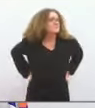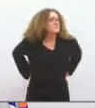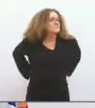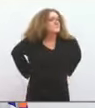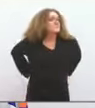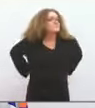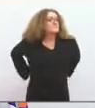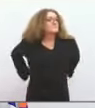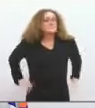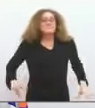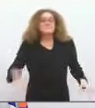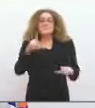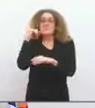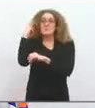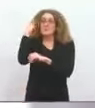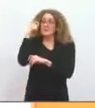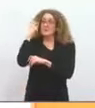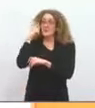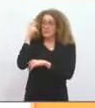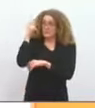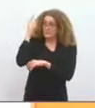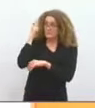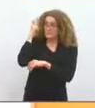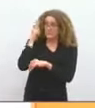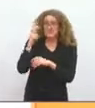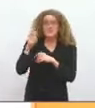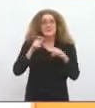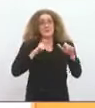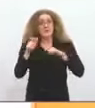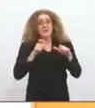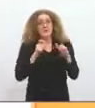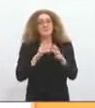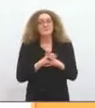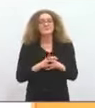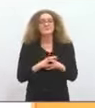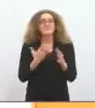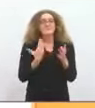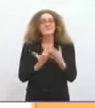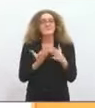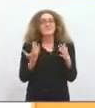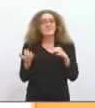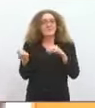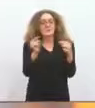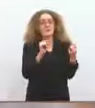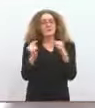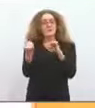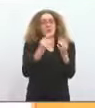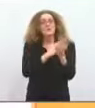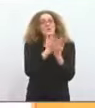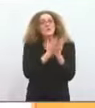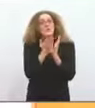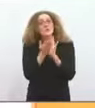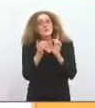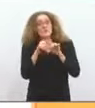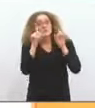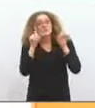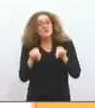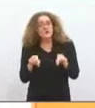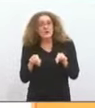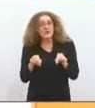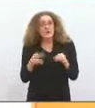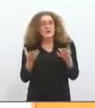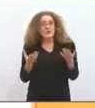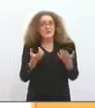Monsieur le Président, cher Max, chers collègues, c'est un débat d'orientation budgétaire, c'est-à c un débat pour essayer de